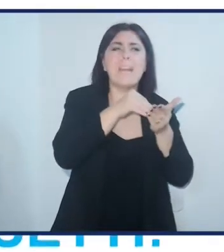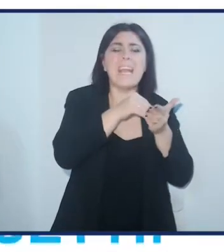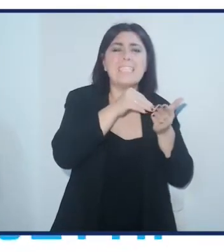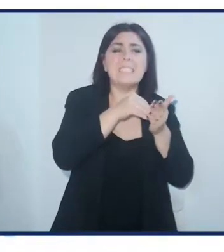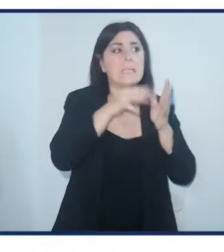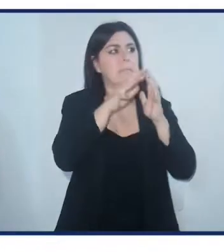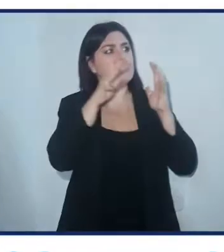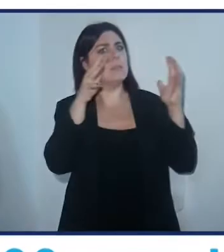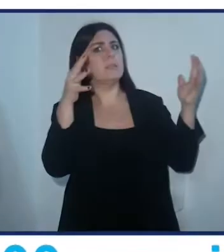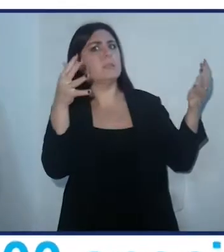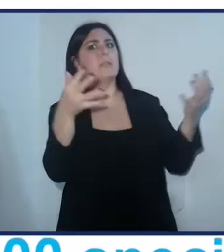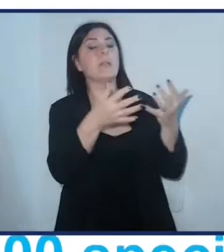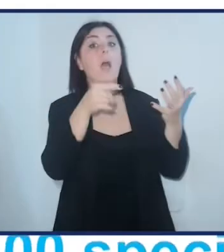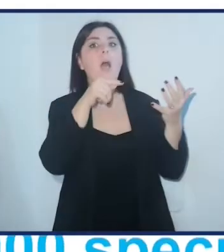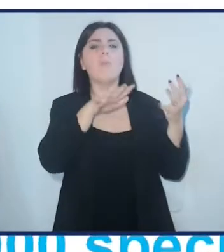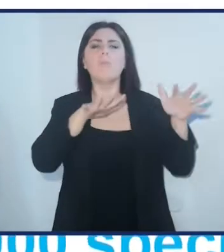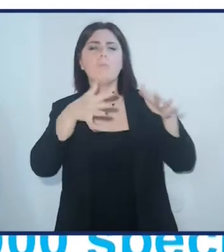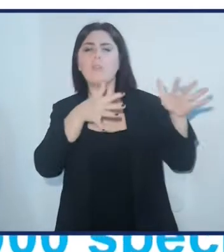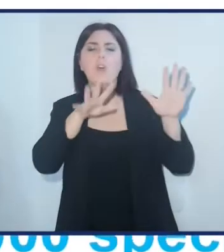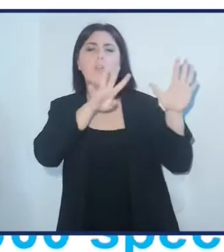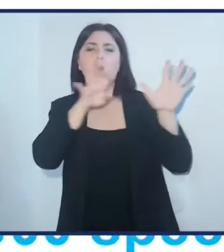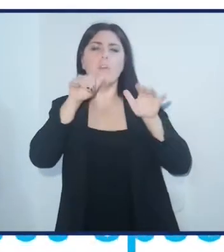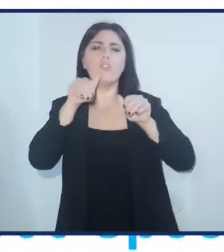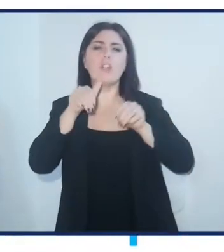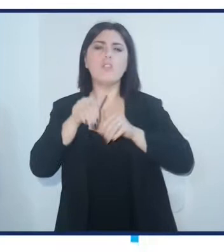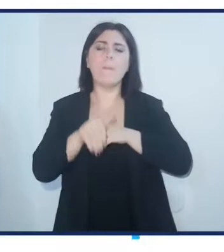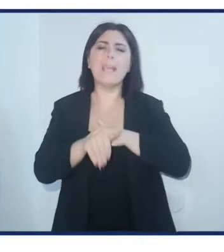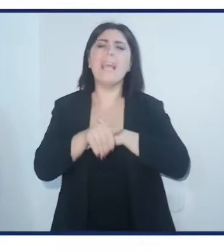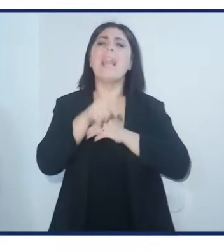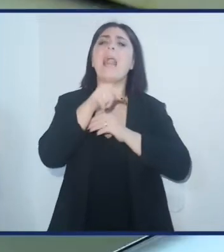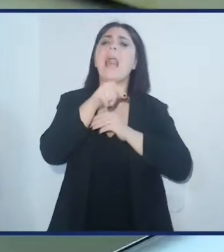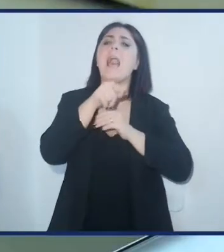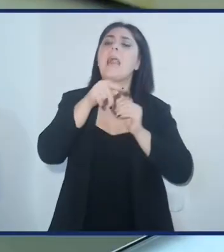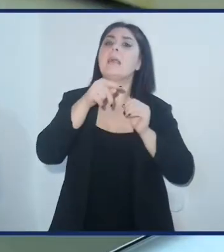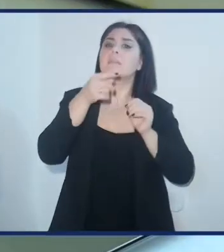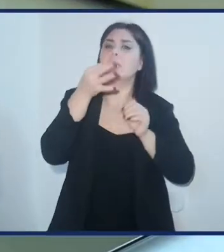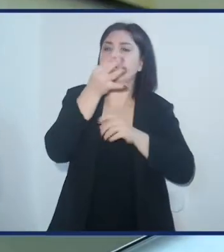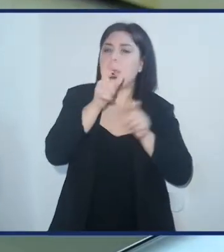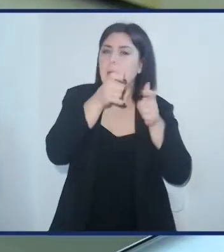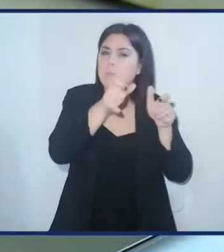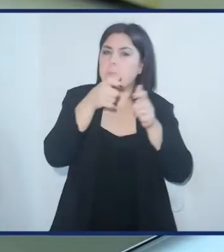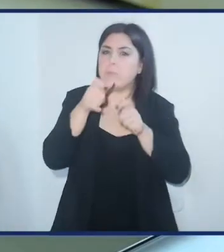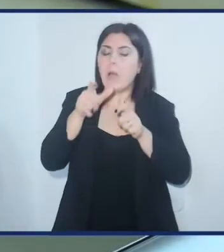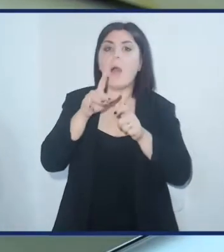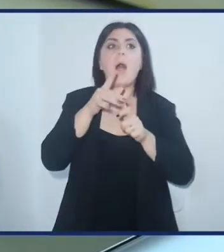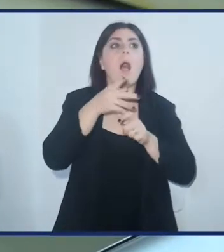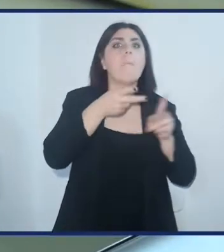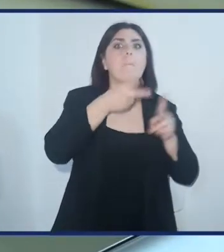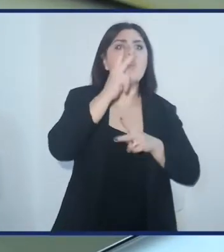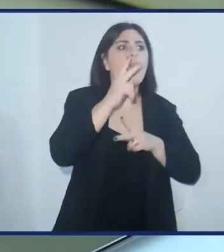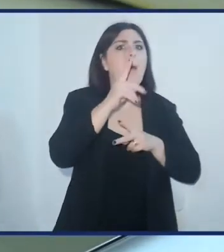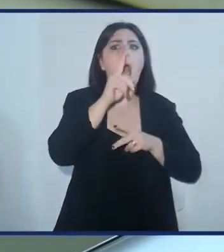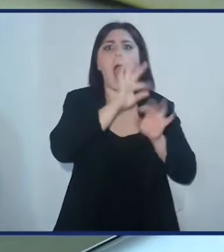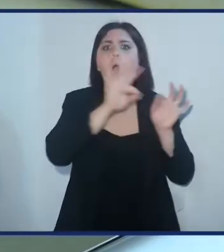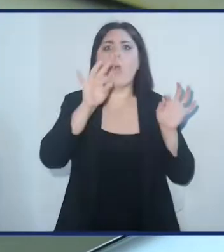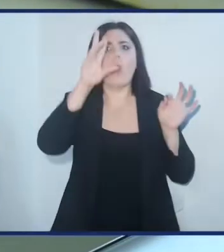Infatti sono presenti circa 900.000 specie, la maggior parte delle quali non è stata neanche ancora ben